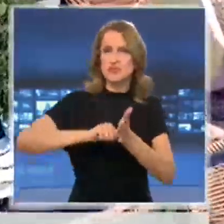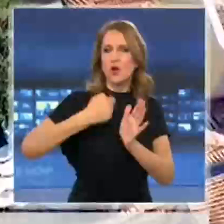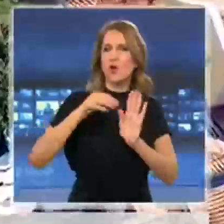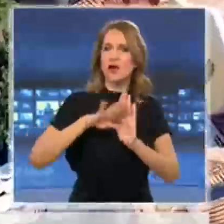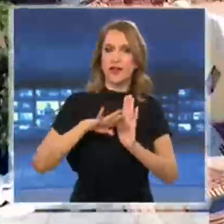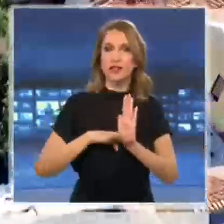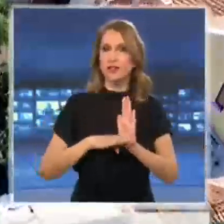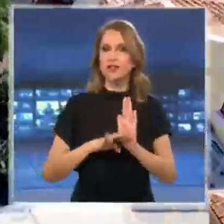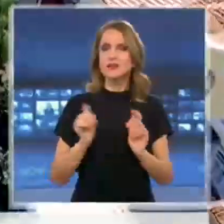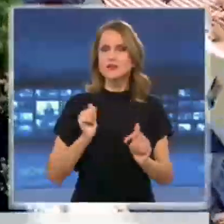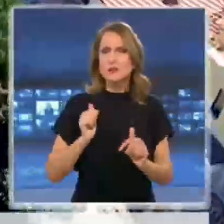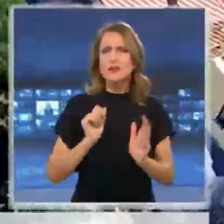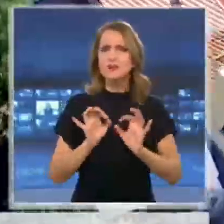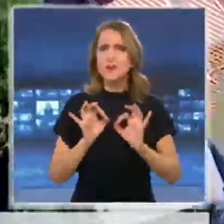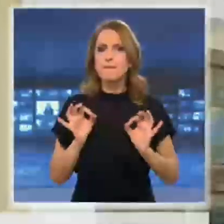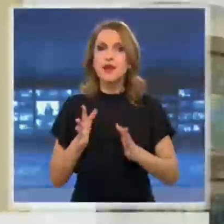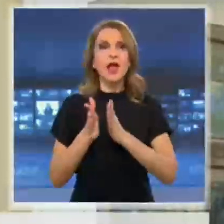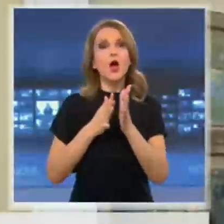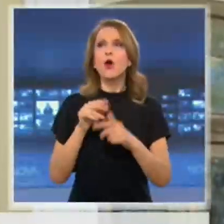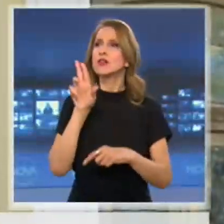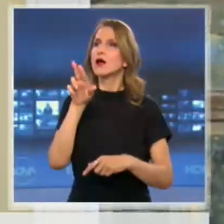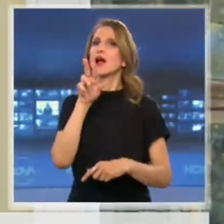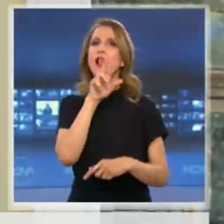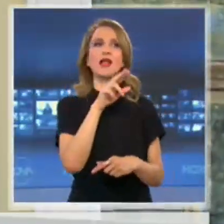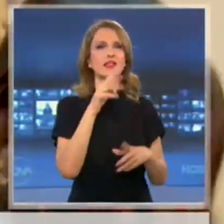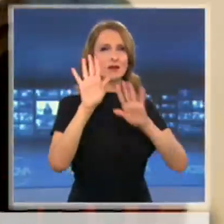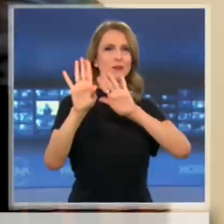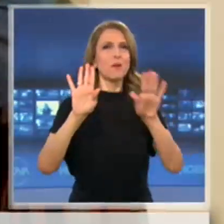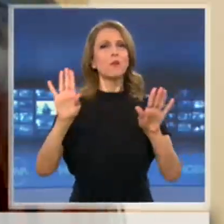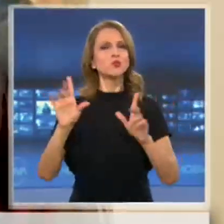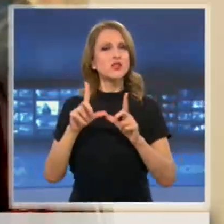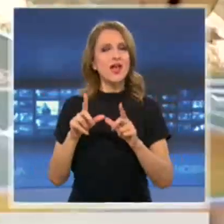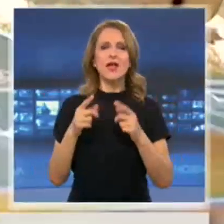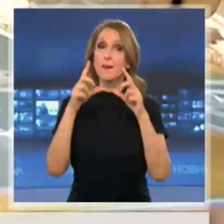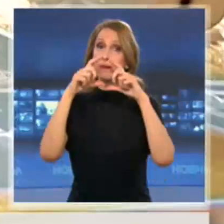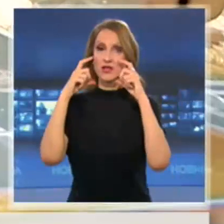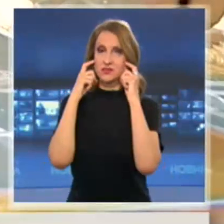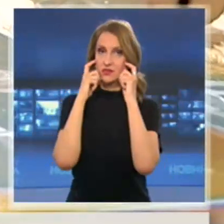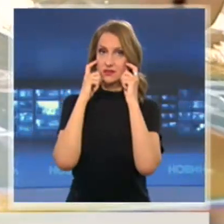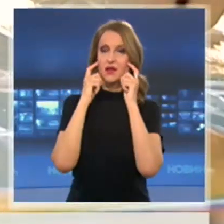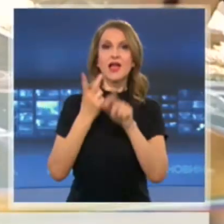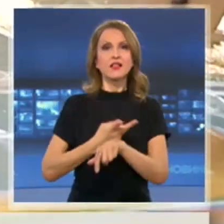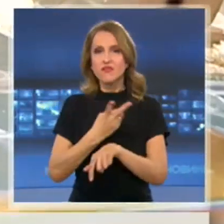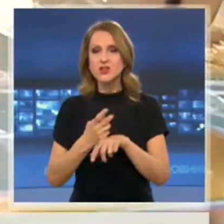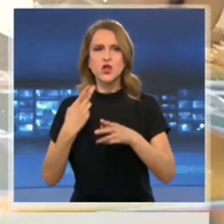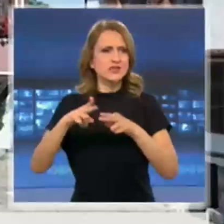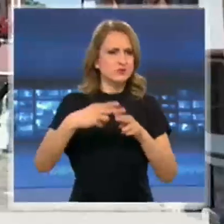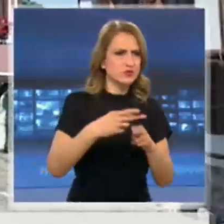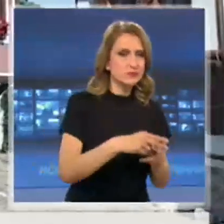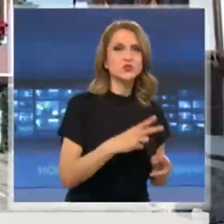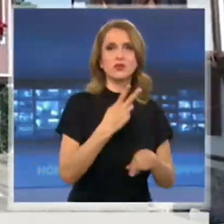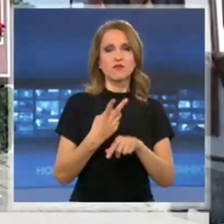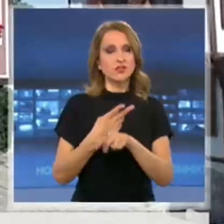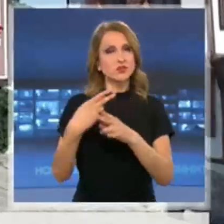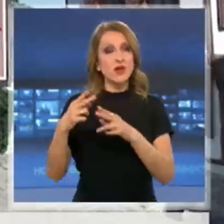противоепидемични мерки. Хората ще разглеждат музеите с маски. На всеки два часа помещенията ще се дезинфекцират. Античният